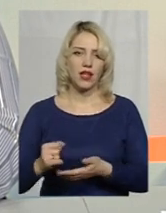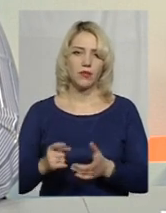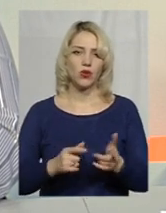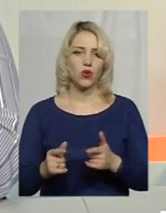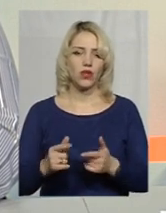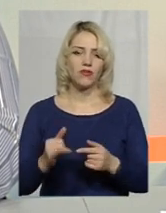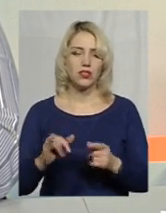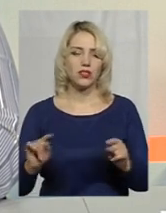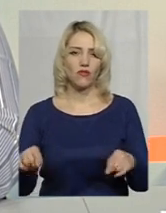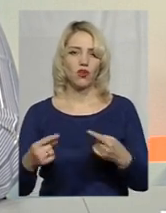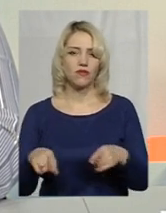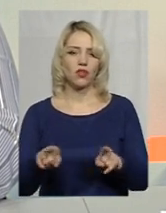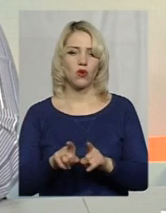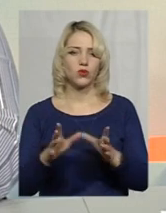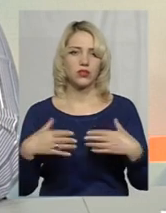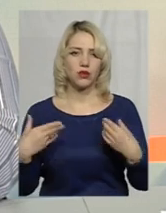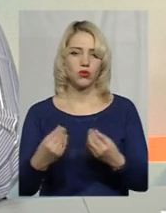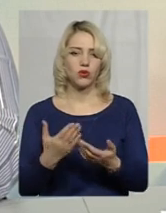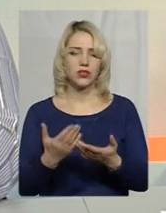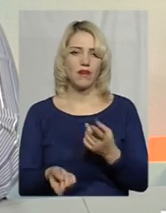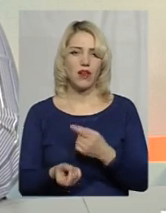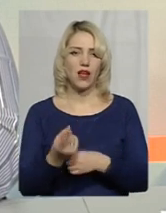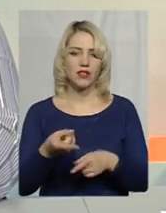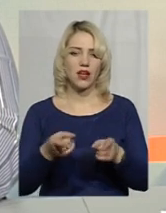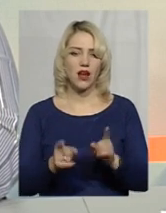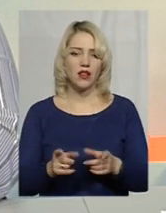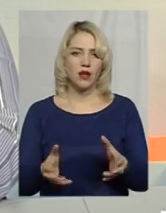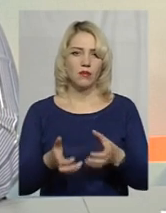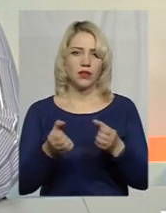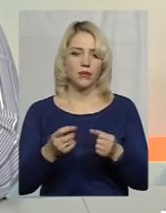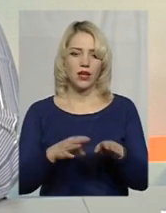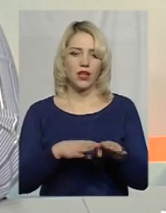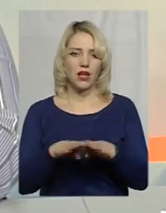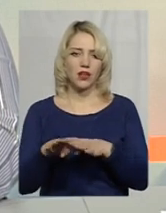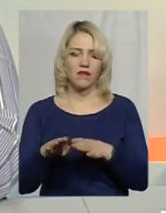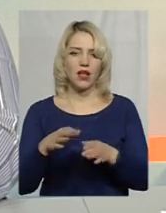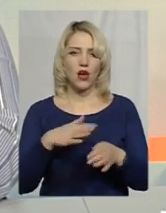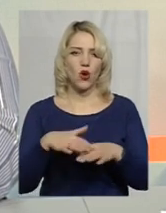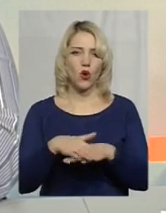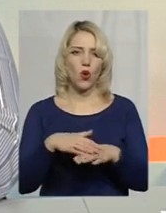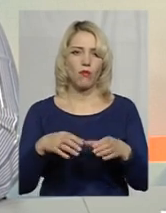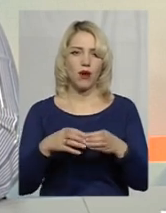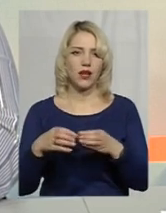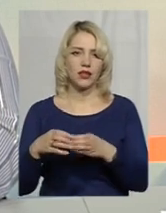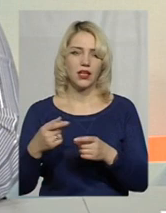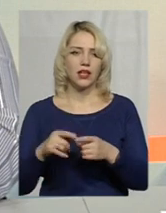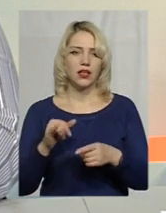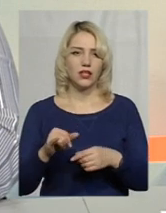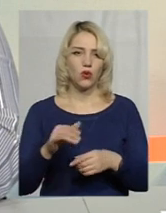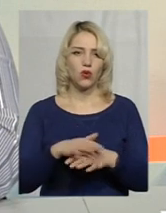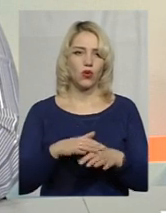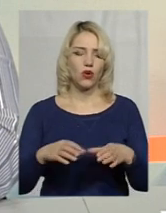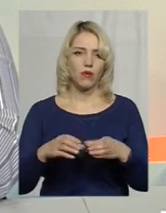створивши таку сім'ю, з'являється реальна підтримка на рівні громади для цих дітей. І у